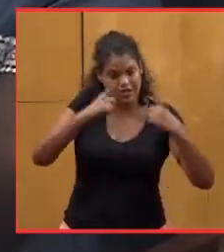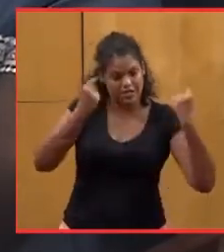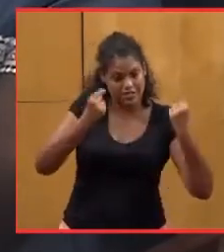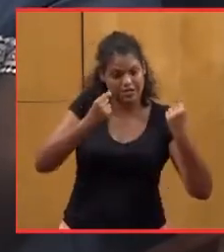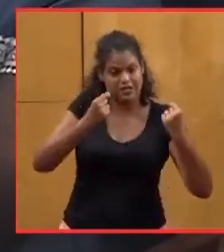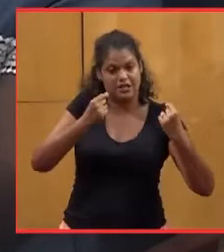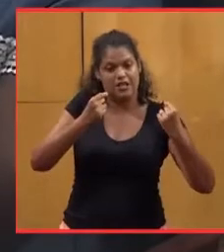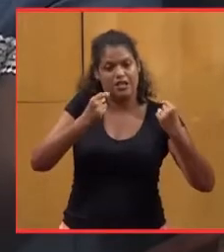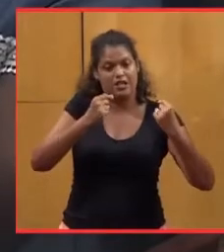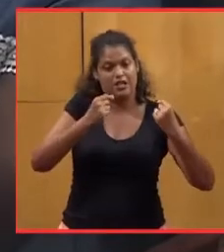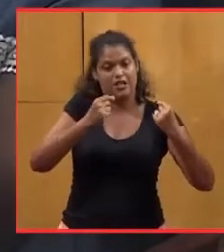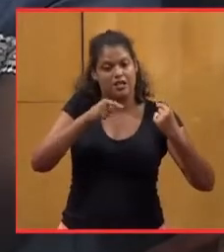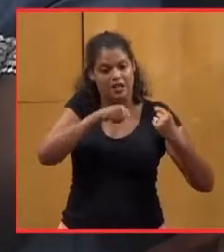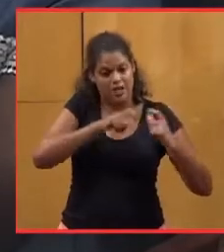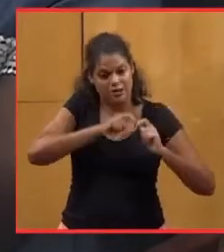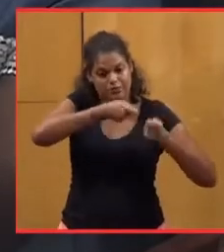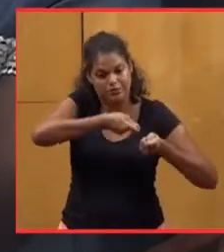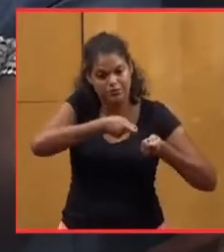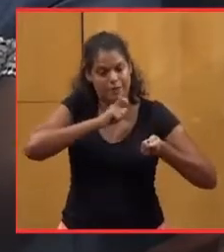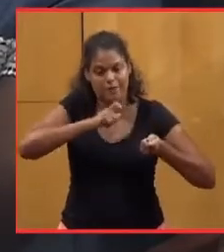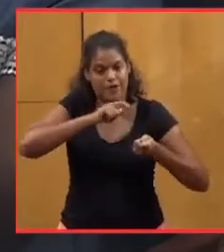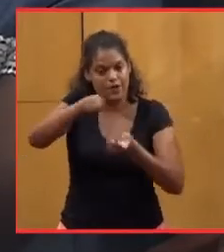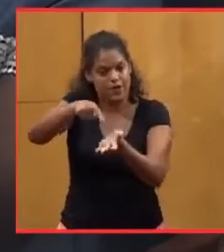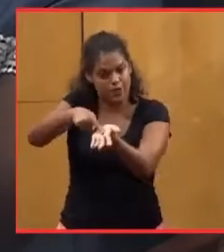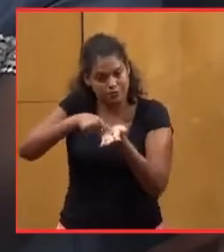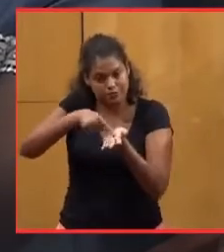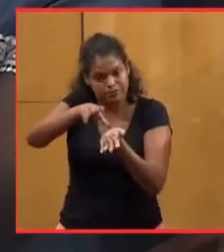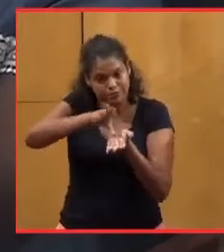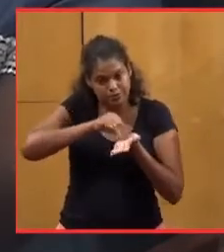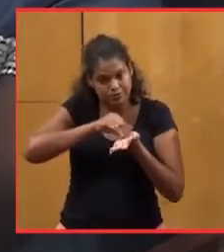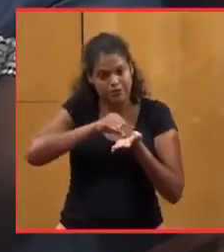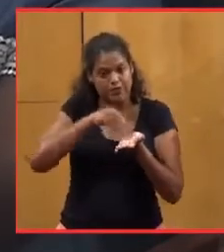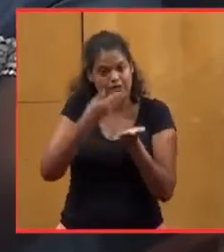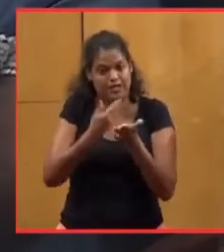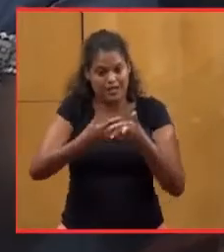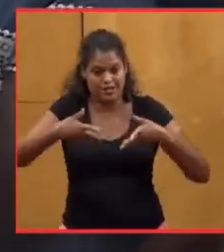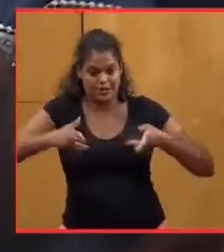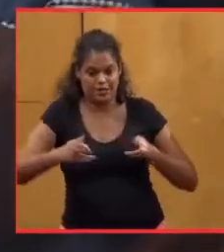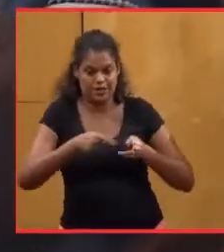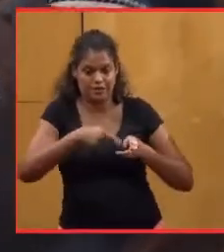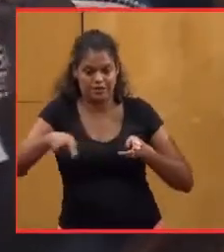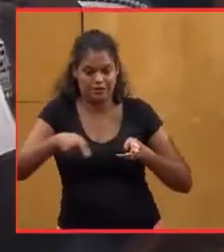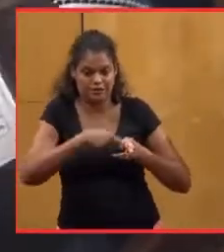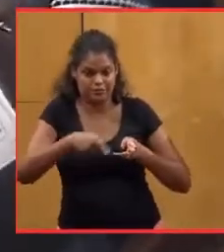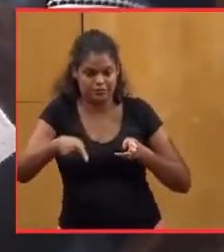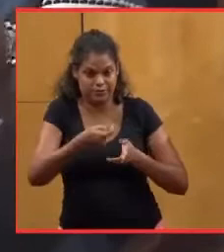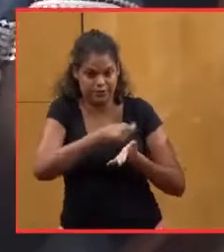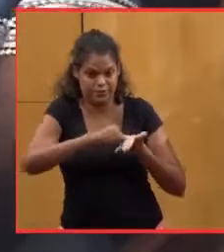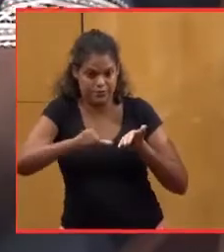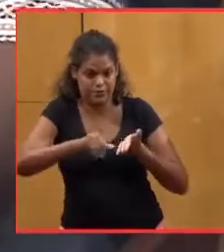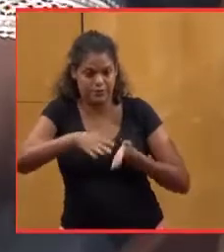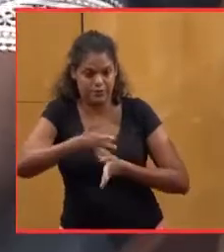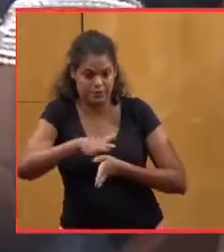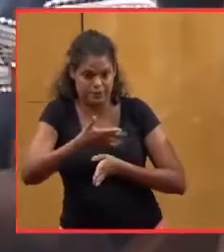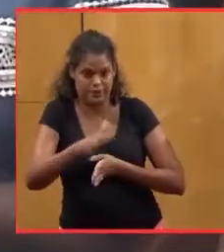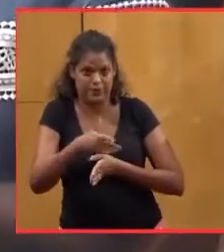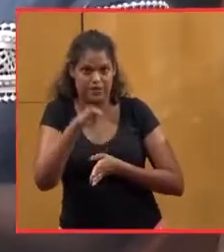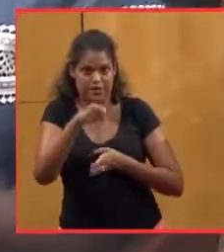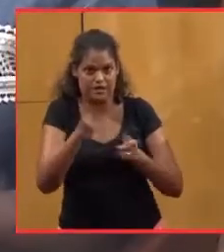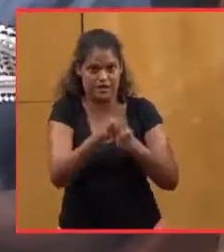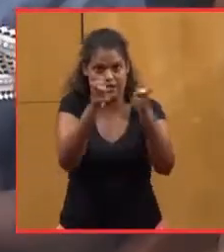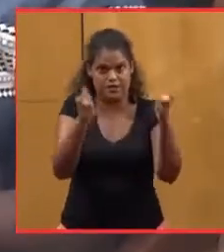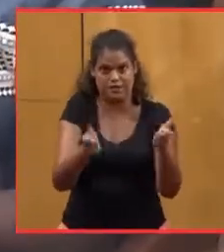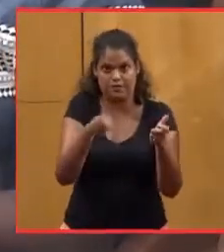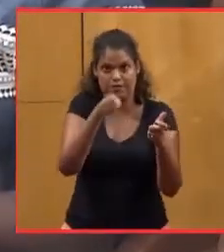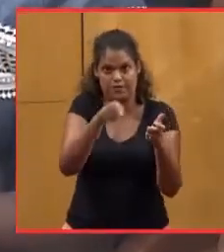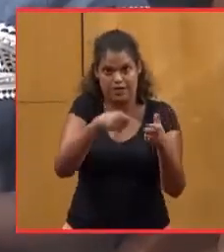mandats qui ont été émis, mais non recouvrés, ce délai de paiement moyen des entreprises,